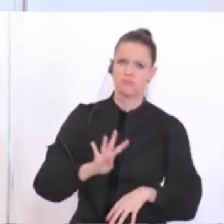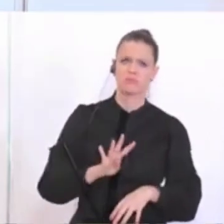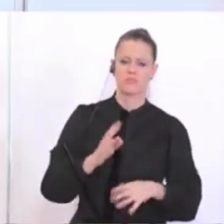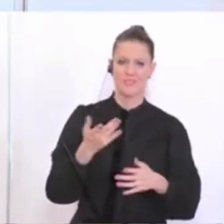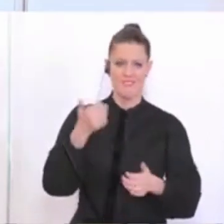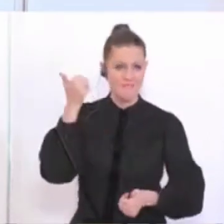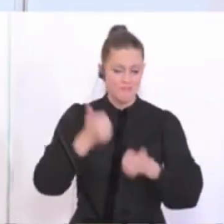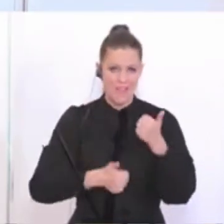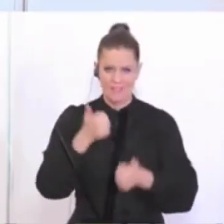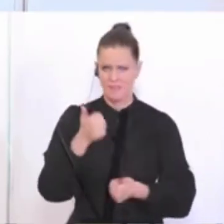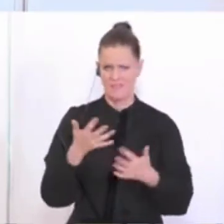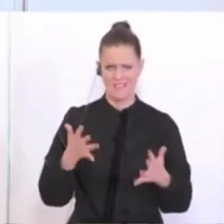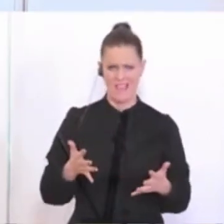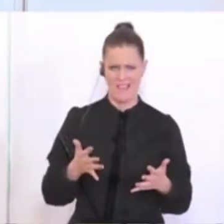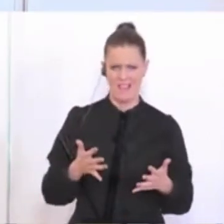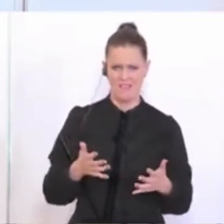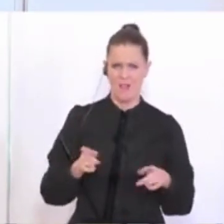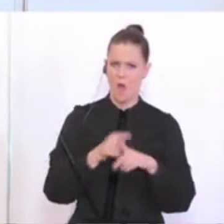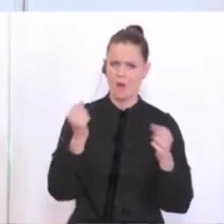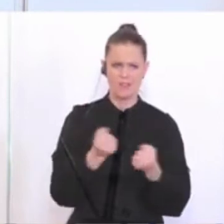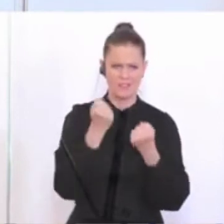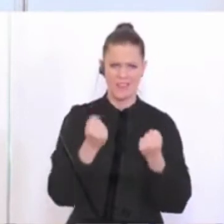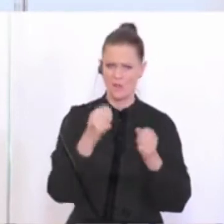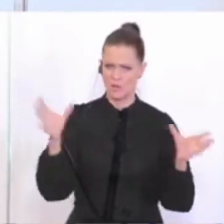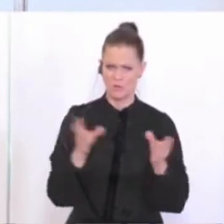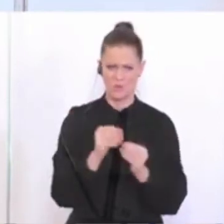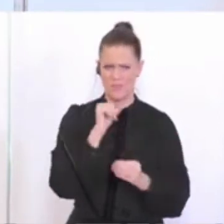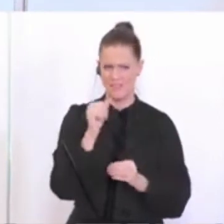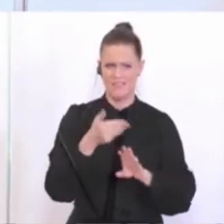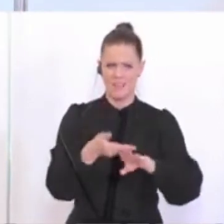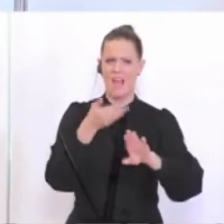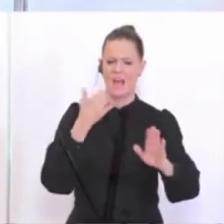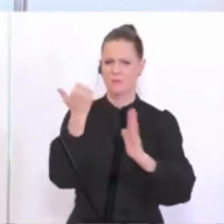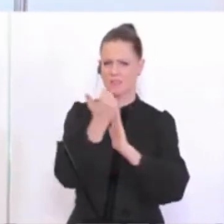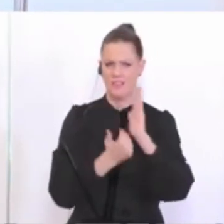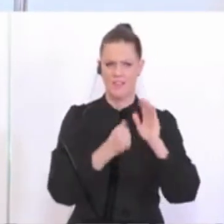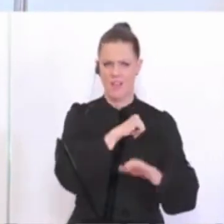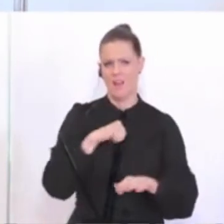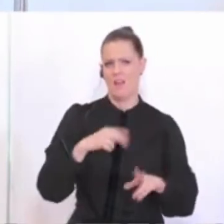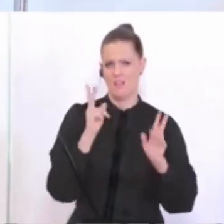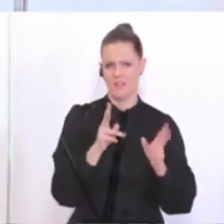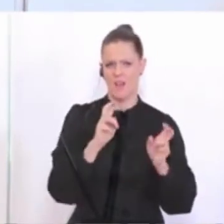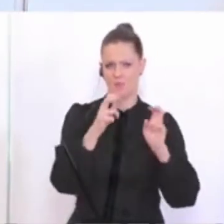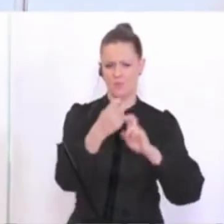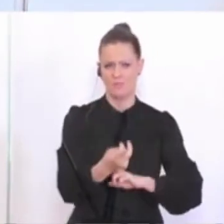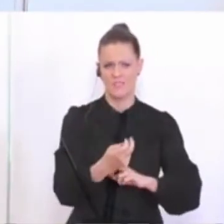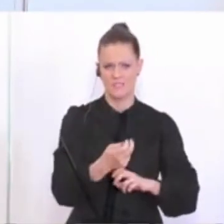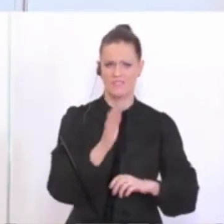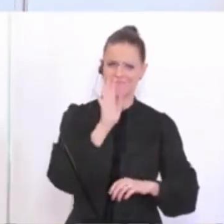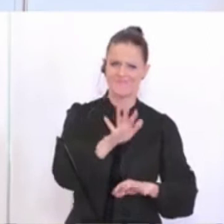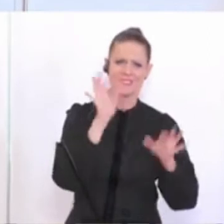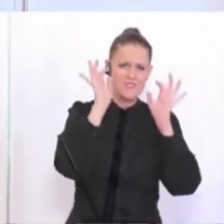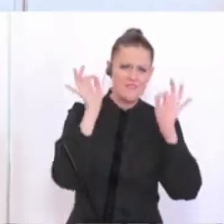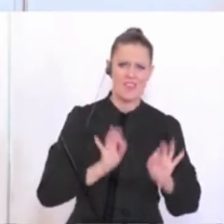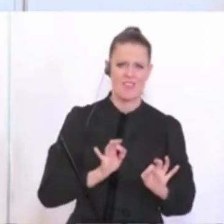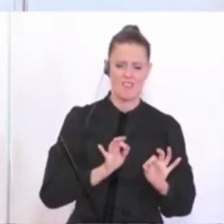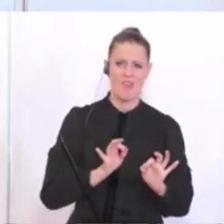Wettkampf begeben würden und sei es nur Trainingshalber, sondern dass die das entsprechend mit den Abstandsregelungen alleine machen, um eben ihre Fähigkeiten